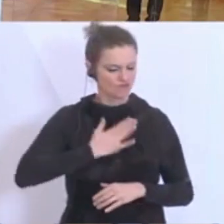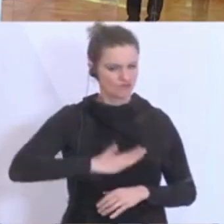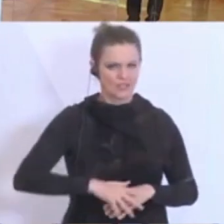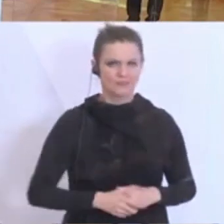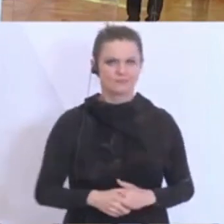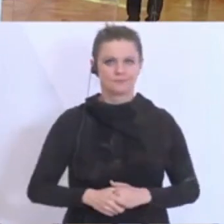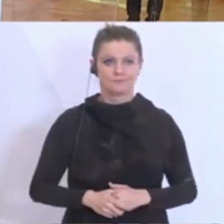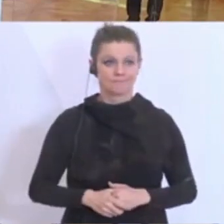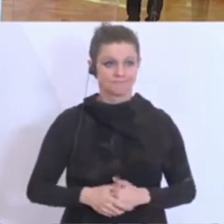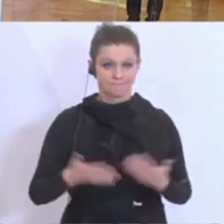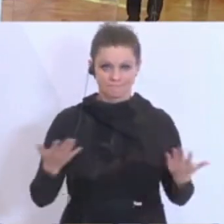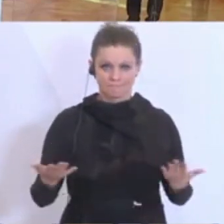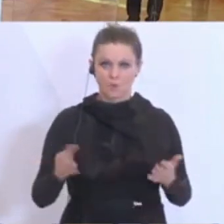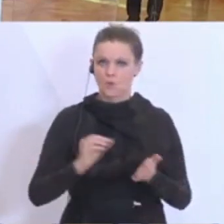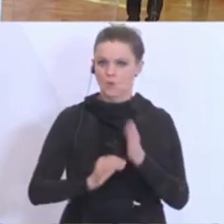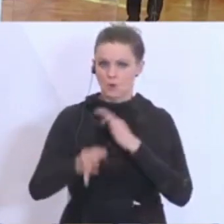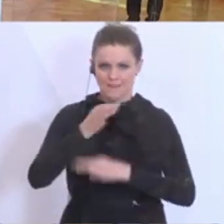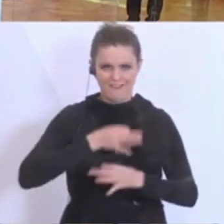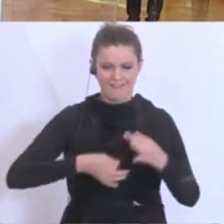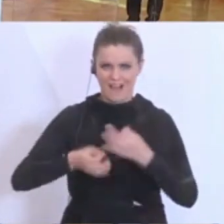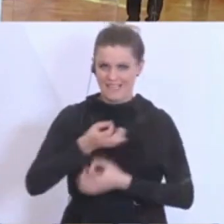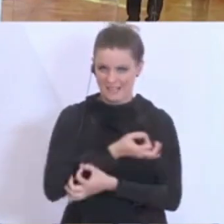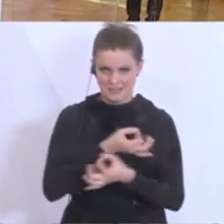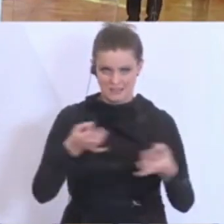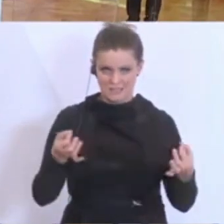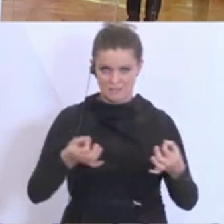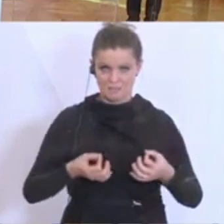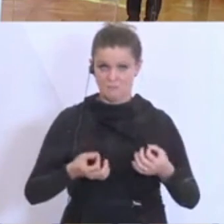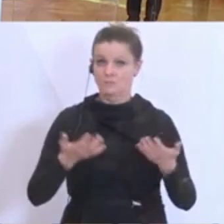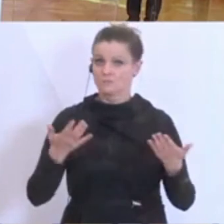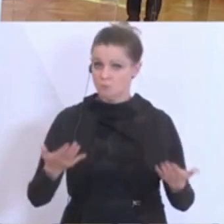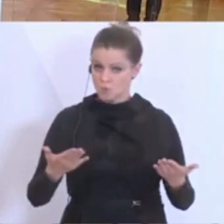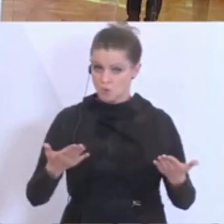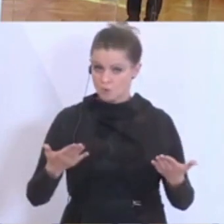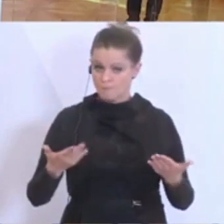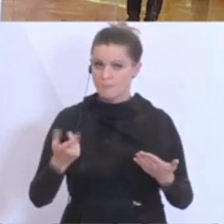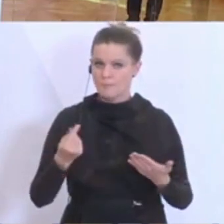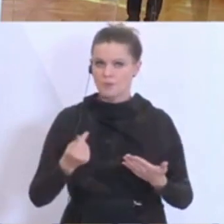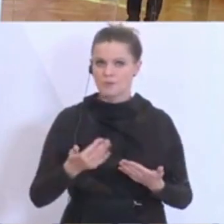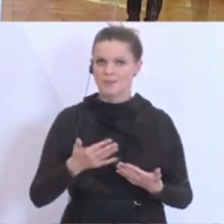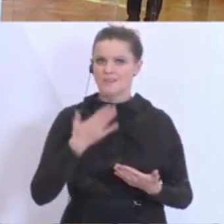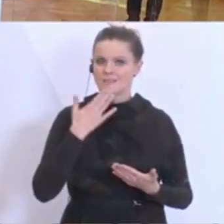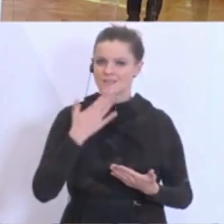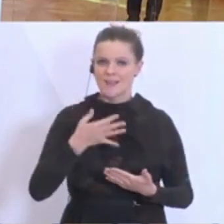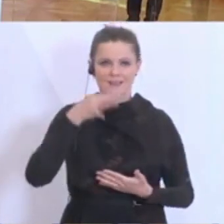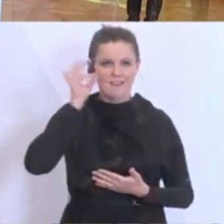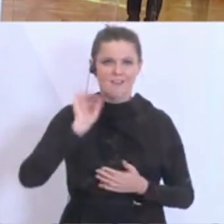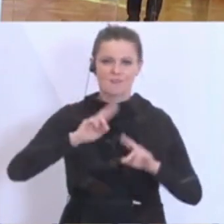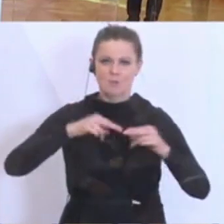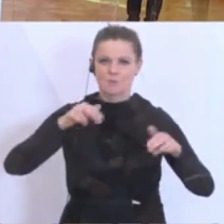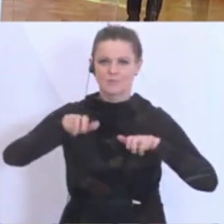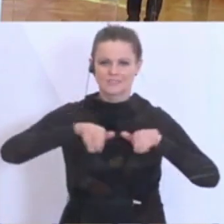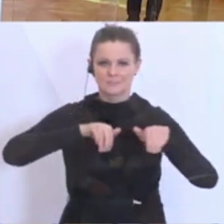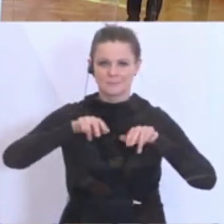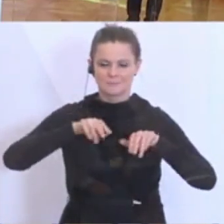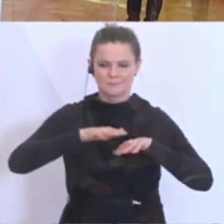So, soweit ich sehen kann, gibt es keine weiteren Fragen. Wenn das der Fall ist, dann bedanke ich mich bei der Frau Bundesministerin, beim Herrn